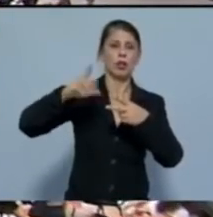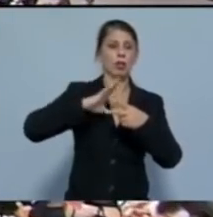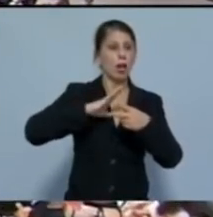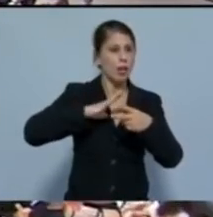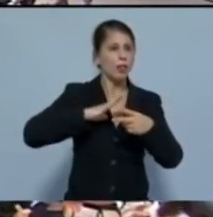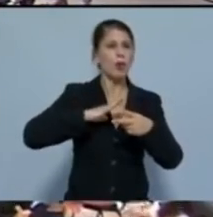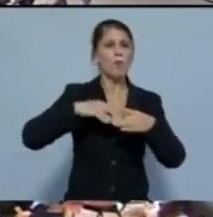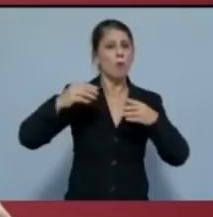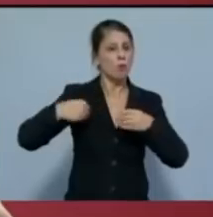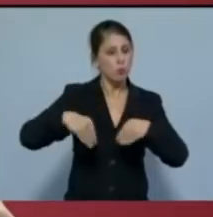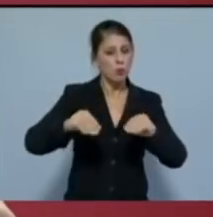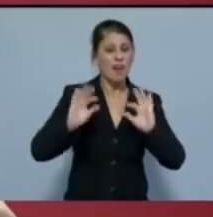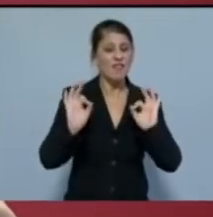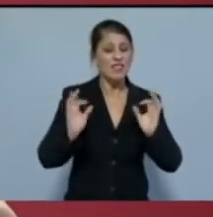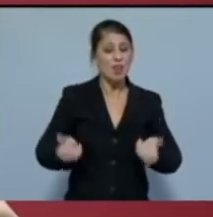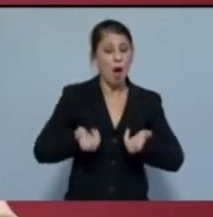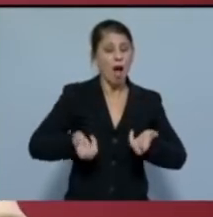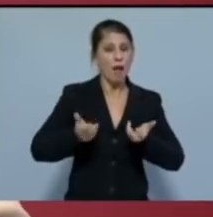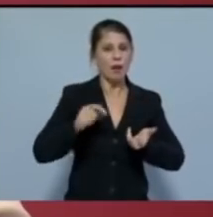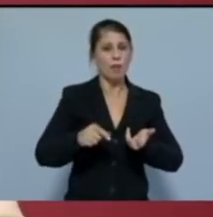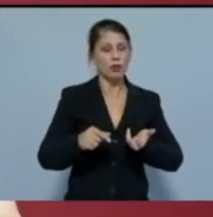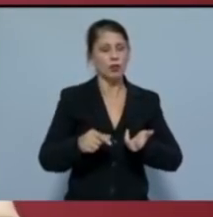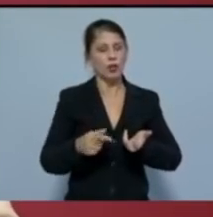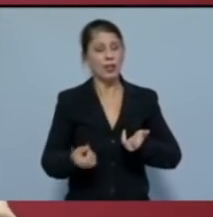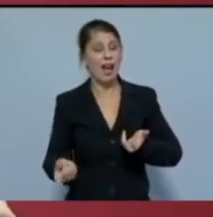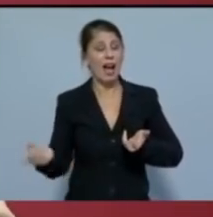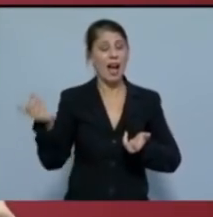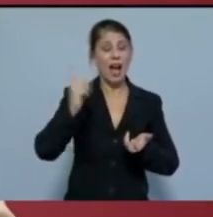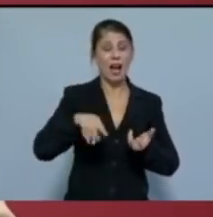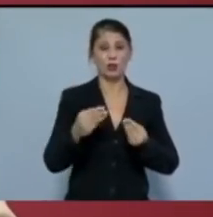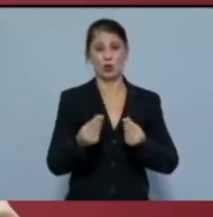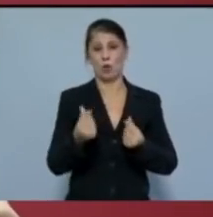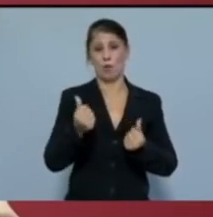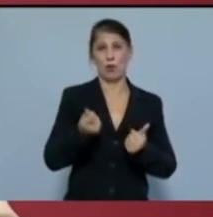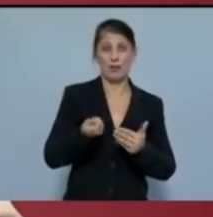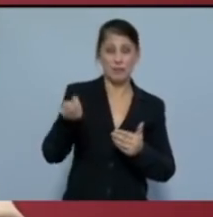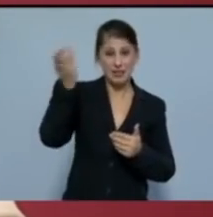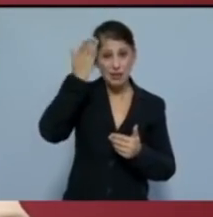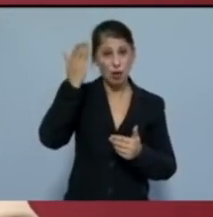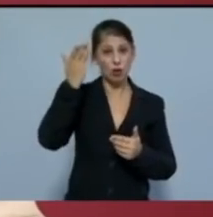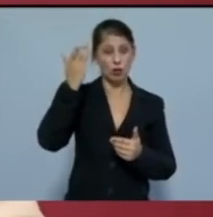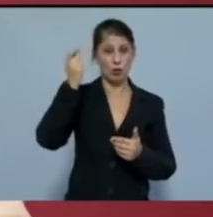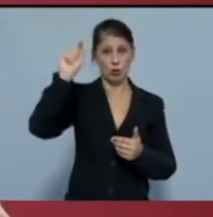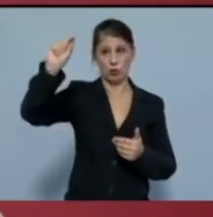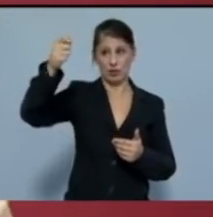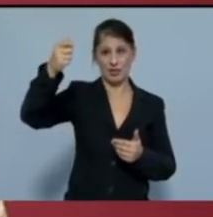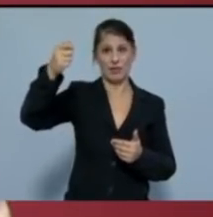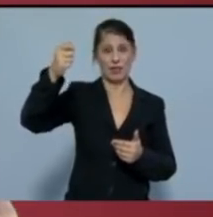αερίου που είναι η άλλη όψη της υψηλότερης τιμής κιλοβατόρας στην